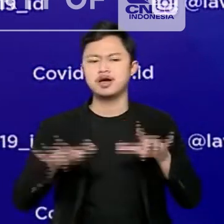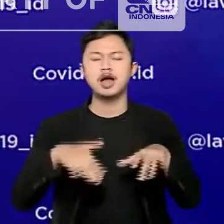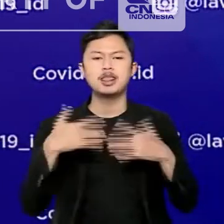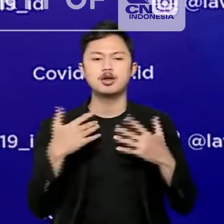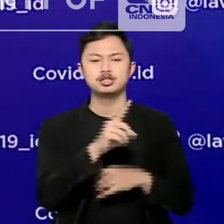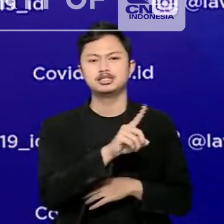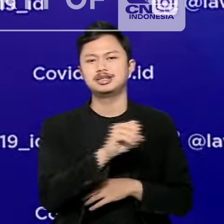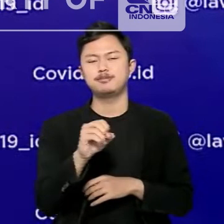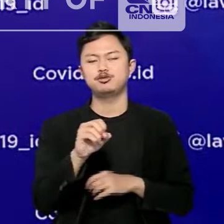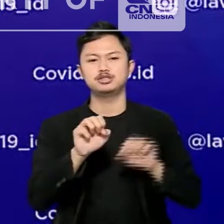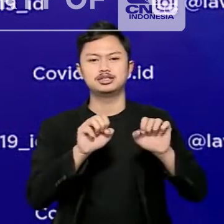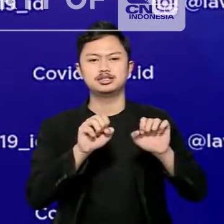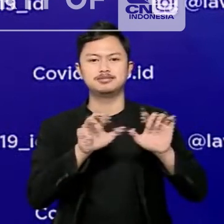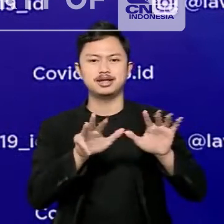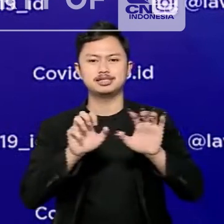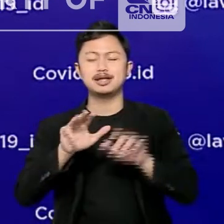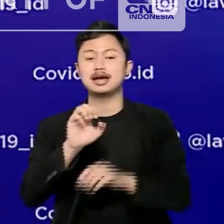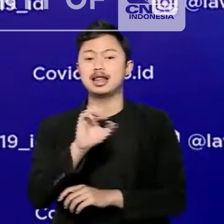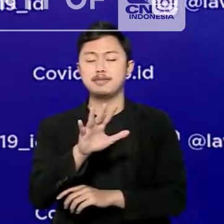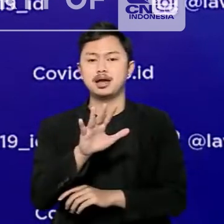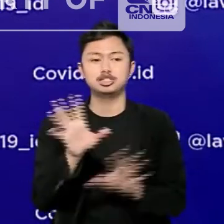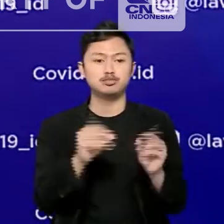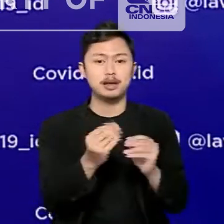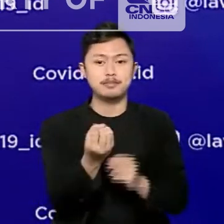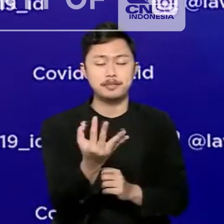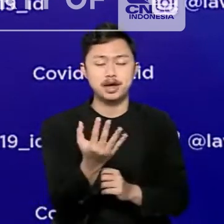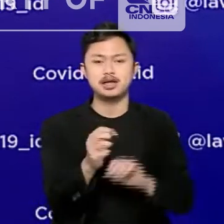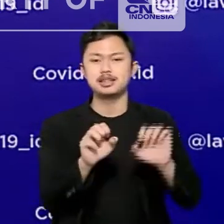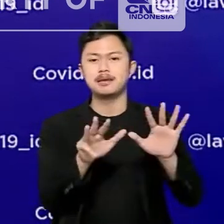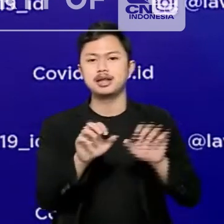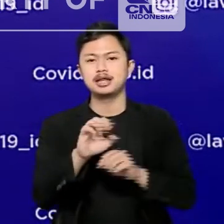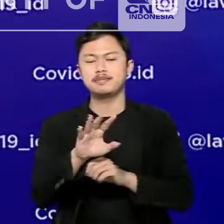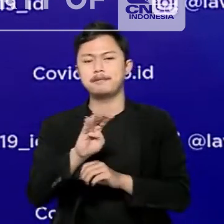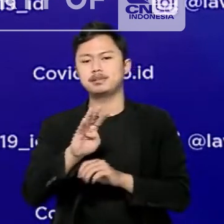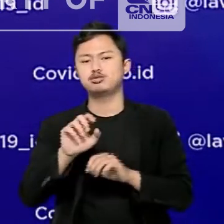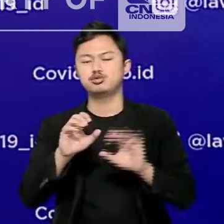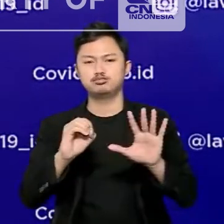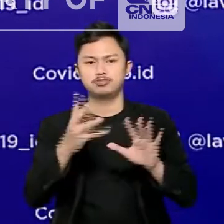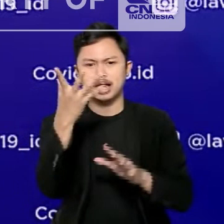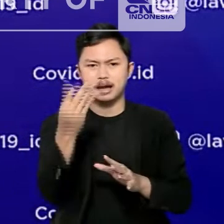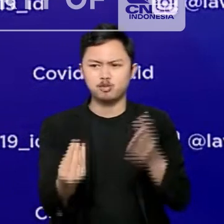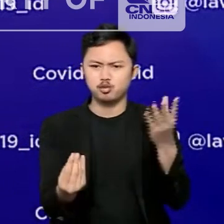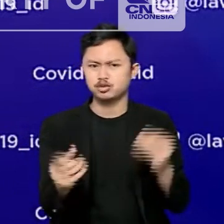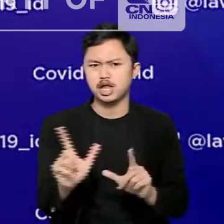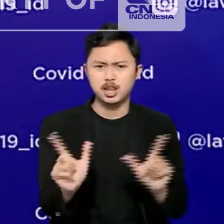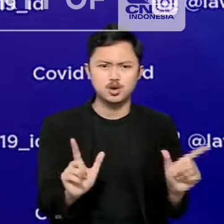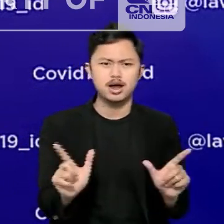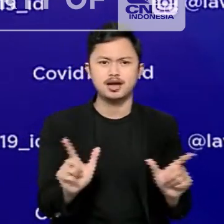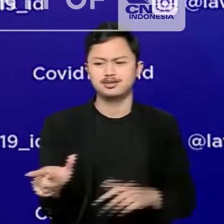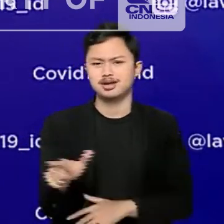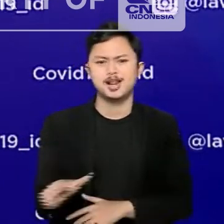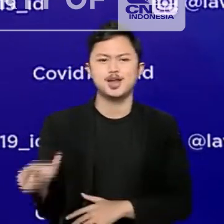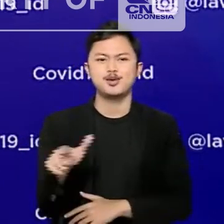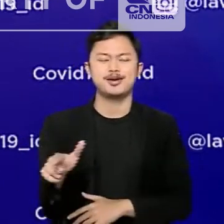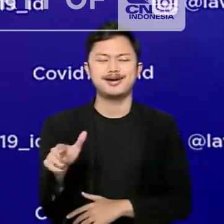.995 dari 8.584 desa atau kelurahan atau 23